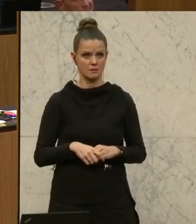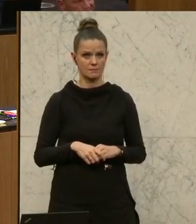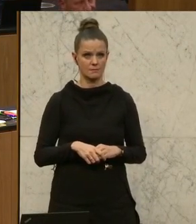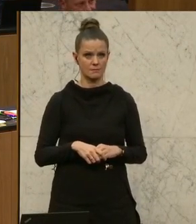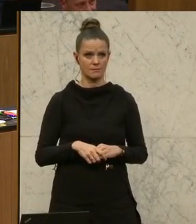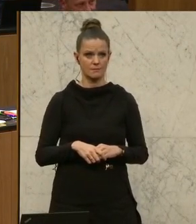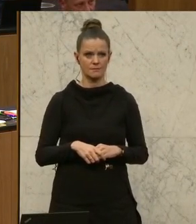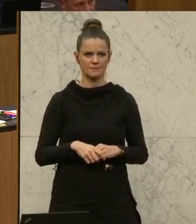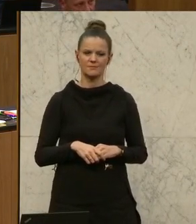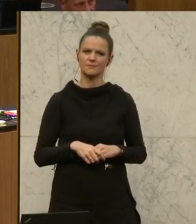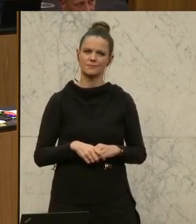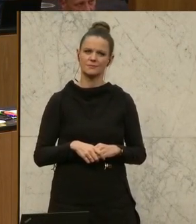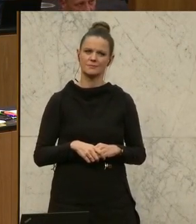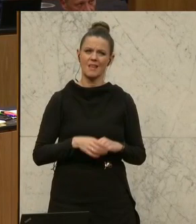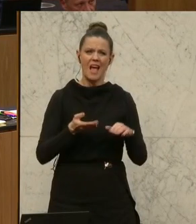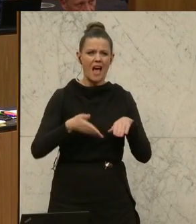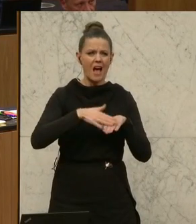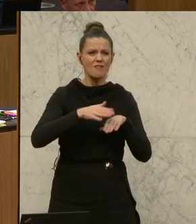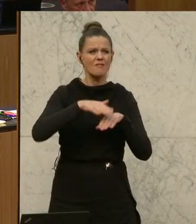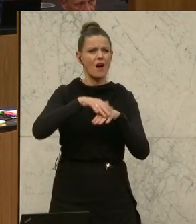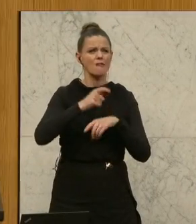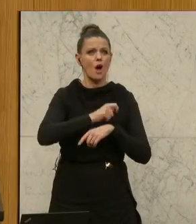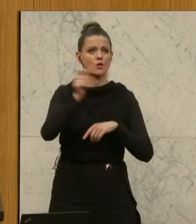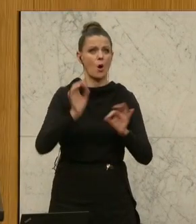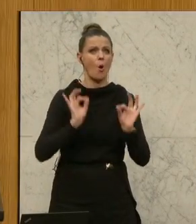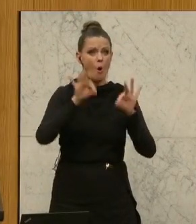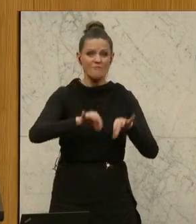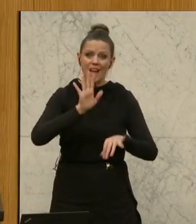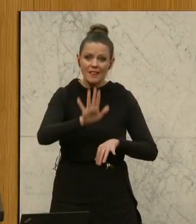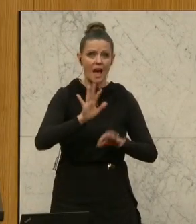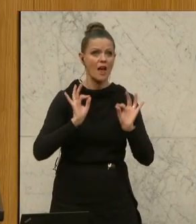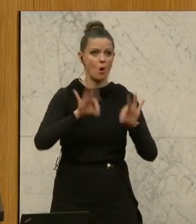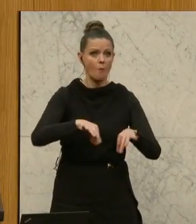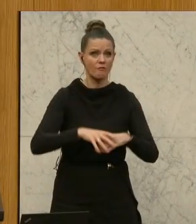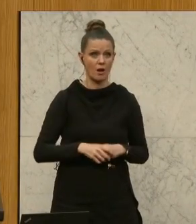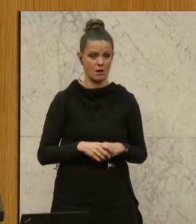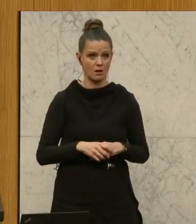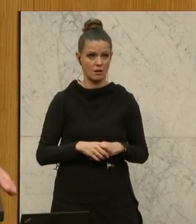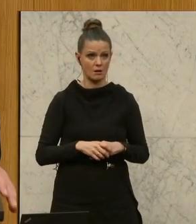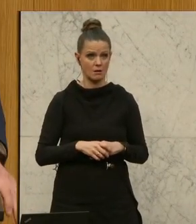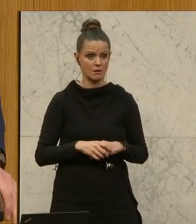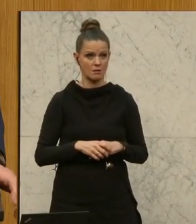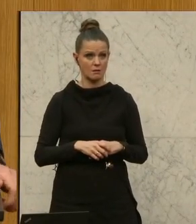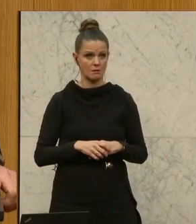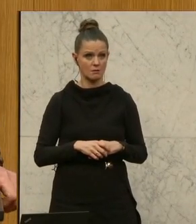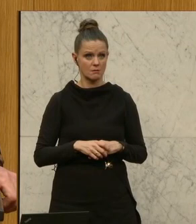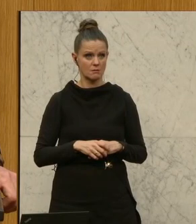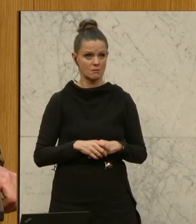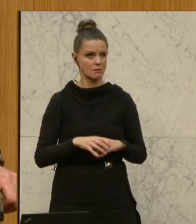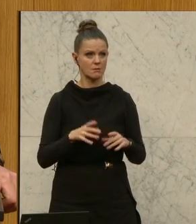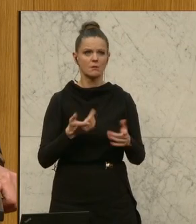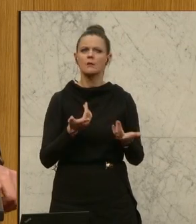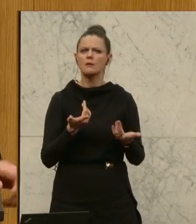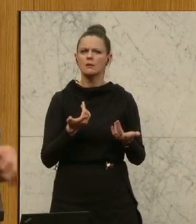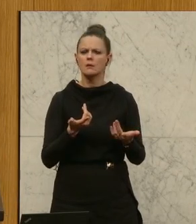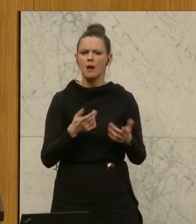Und alle diese Teuerungsopfer, das sind Ihre Opfer. Das sind Ihre Opfer. Die Menschen zahlen nämlich nicht